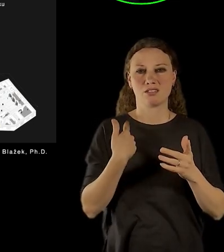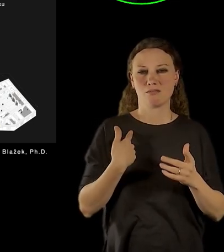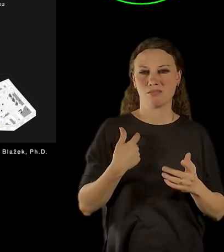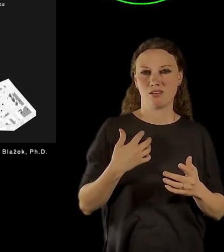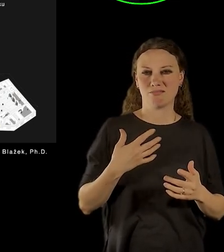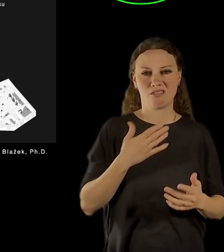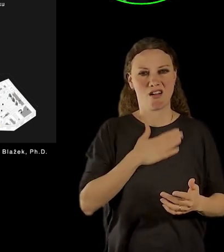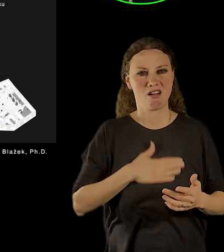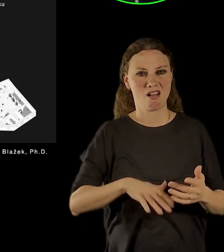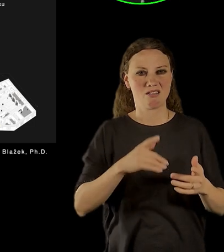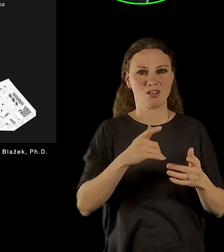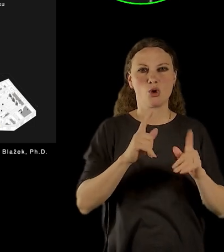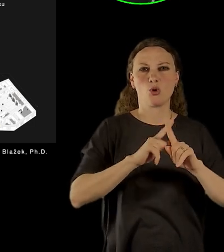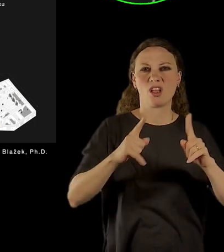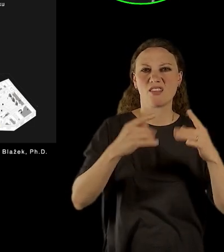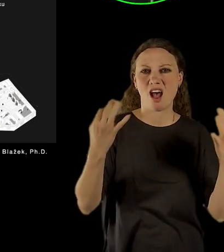vytvářel si různé